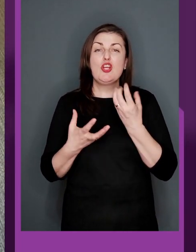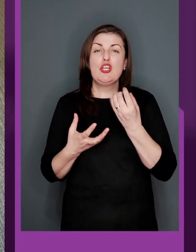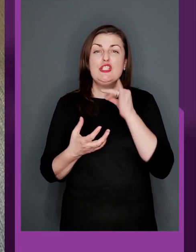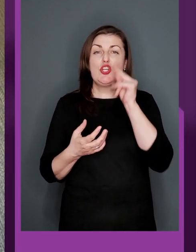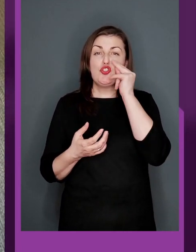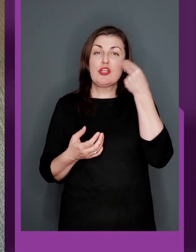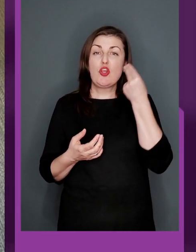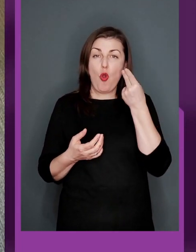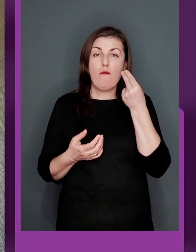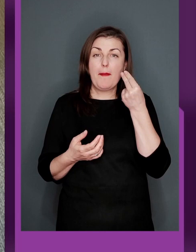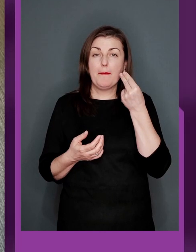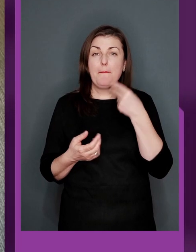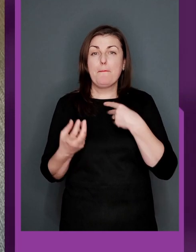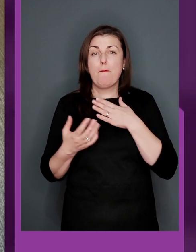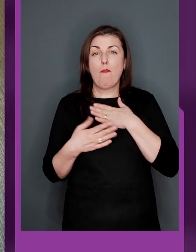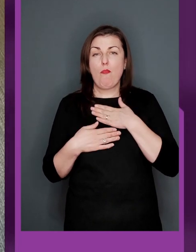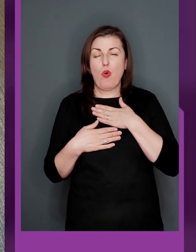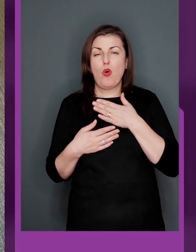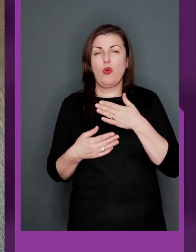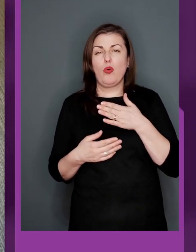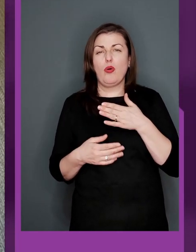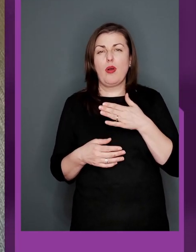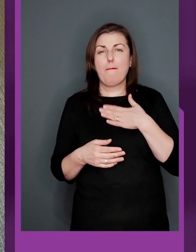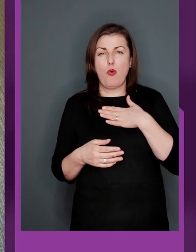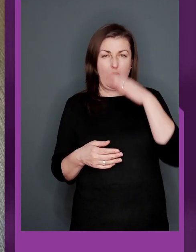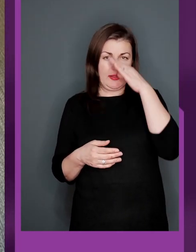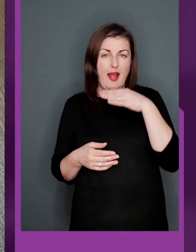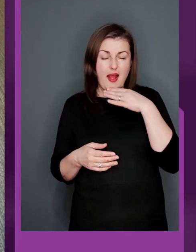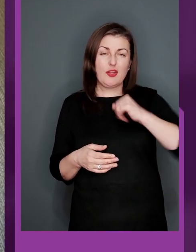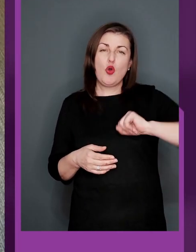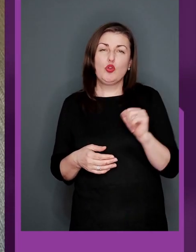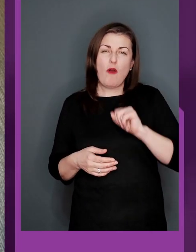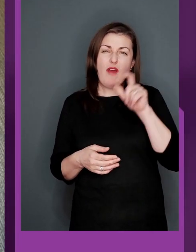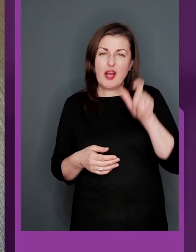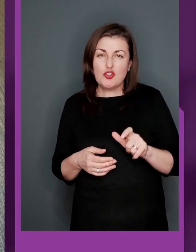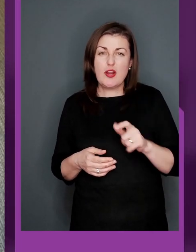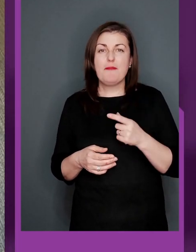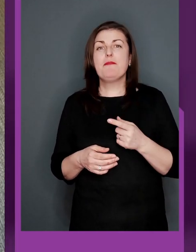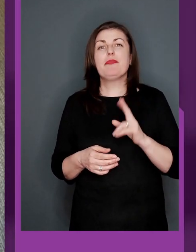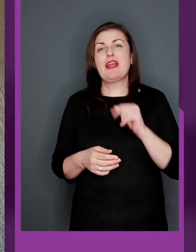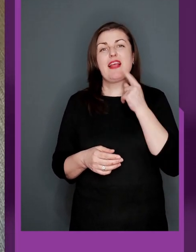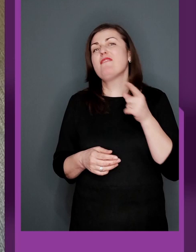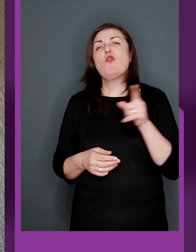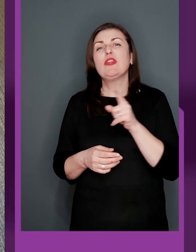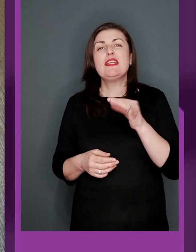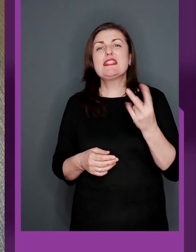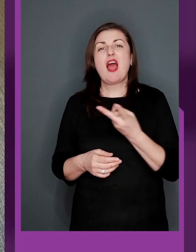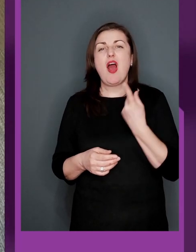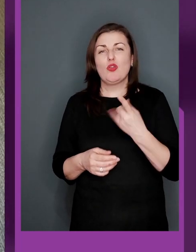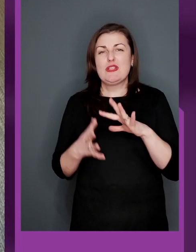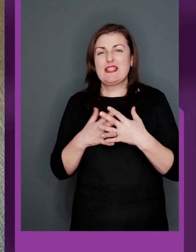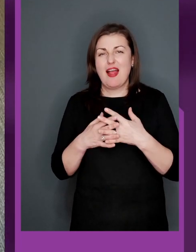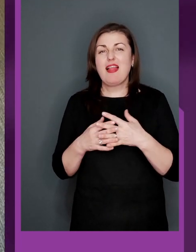І з Чернігова, мого тата, товариша, це, як сказати,